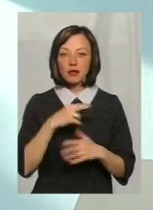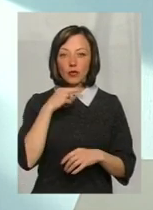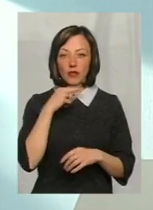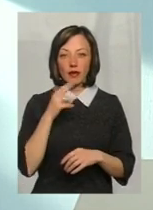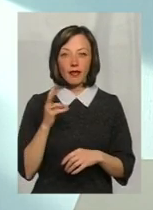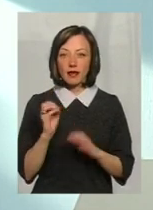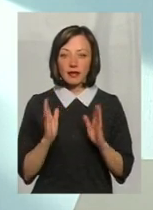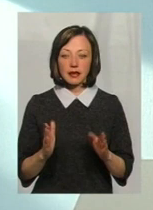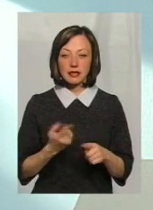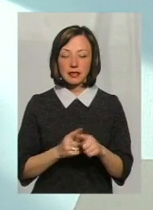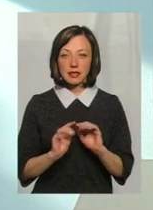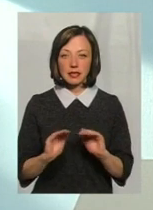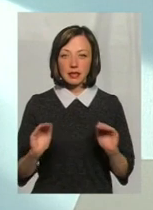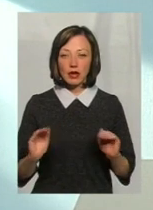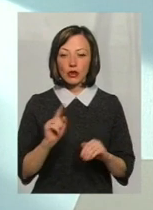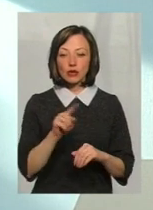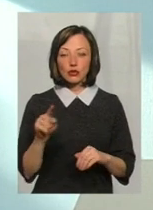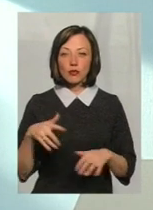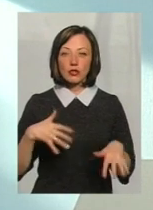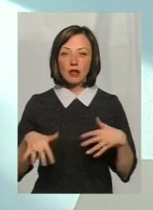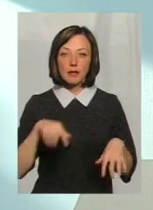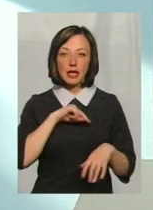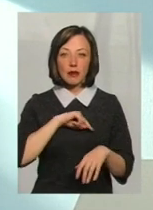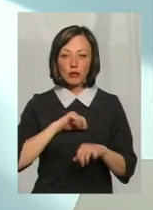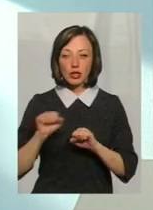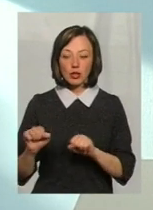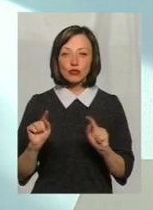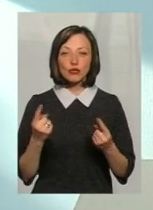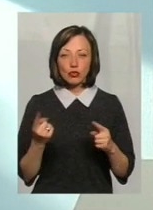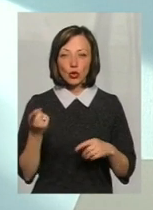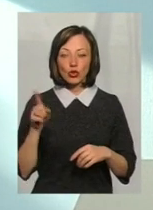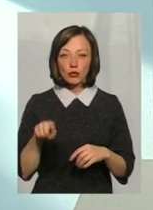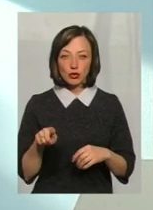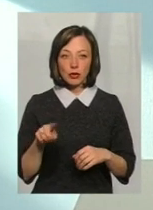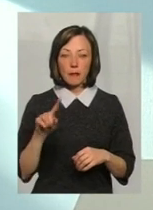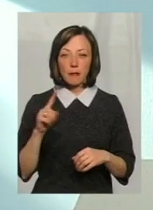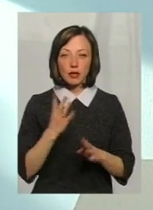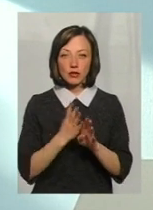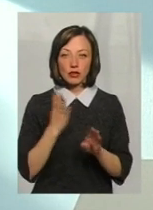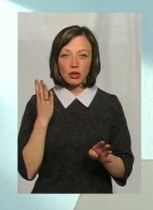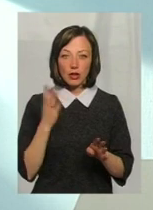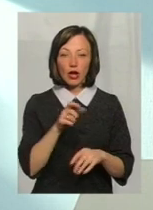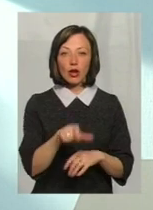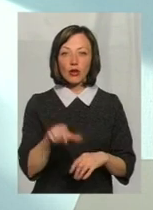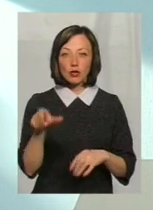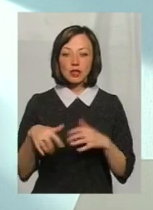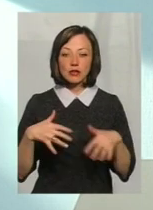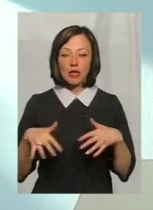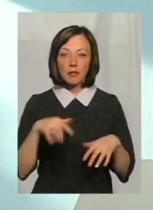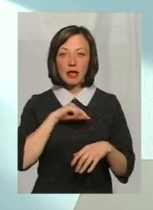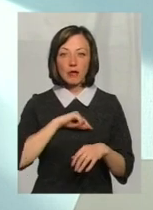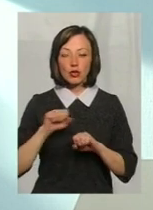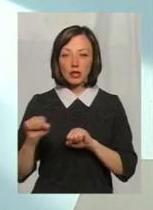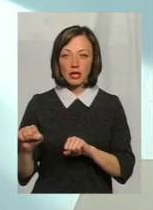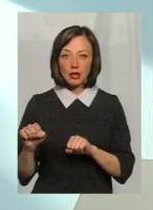за цих дітей, а й за тих, що з послабленим імунітетом. Чому? Тому що, перші, люди з послабленим імунітетом,